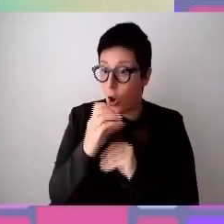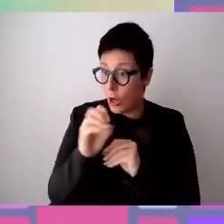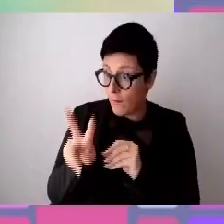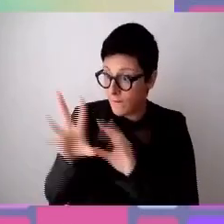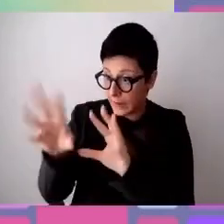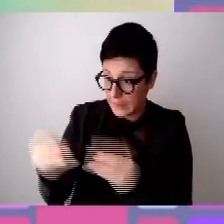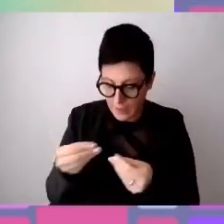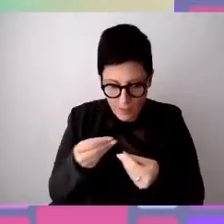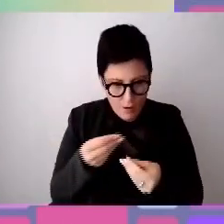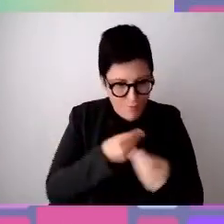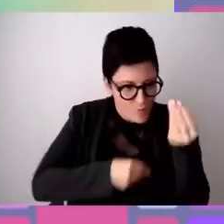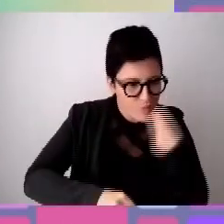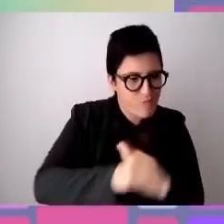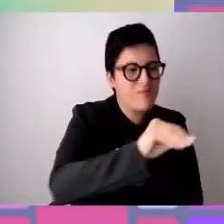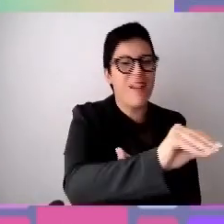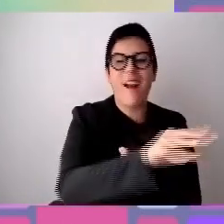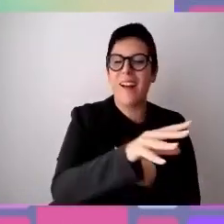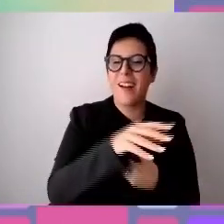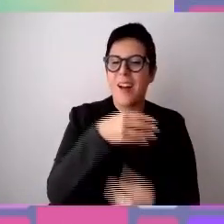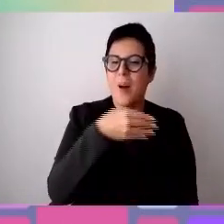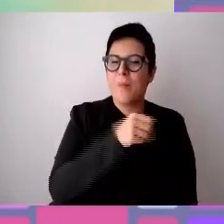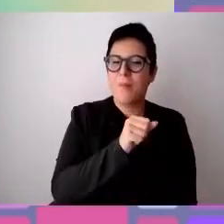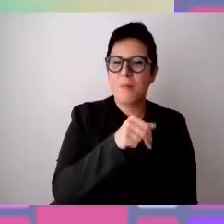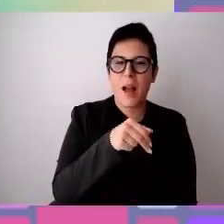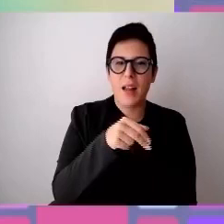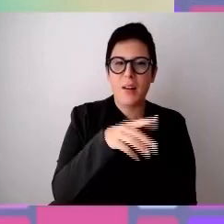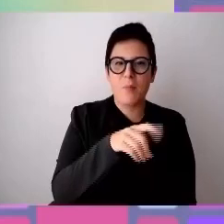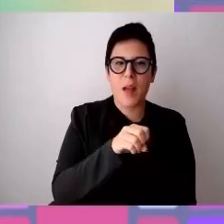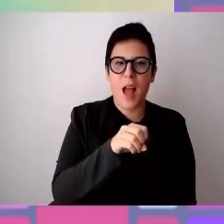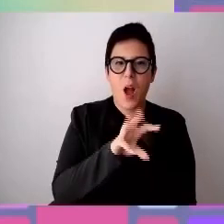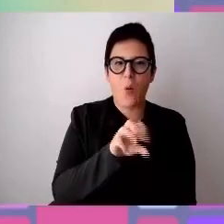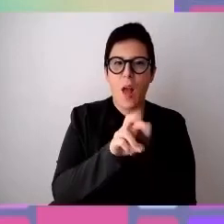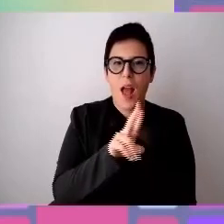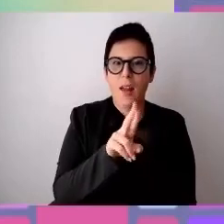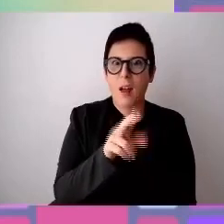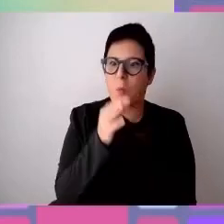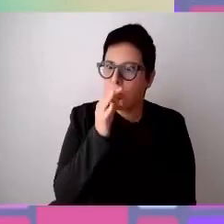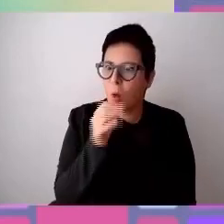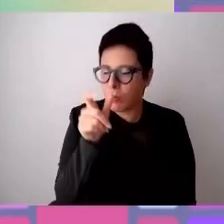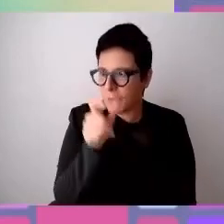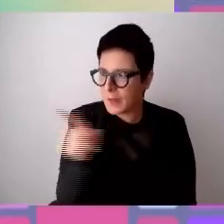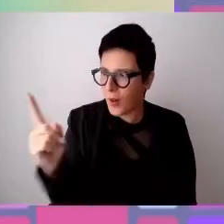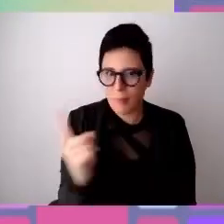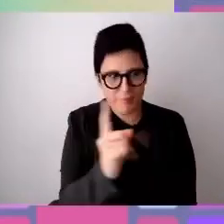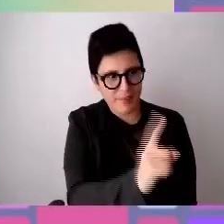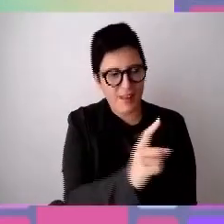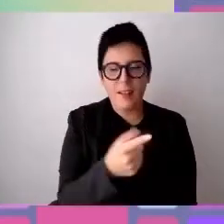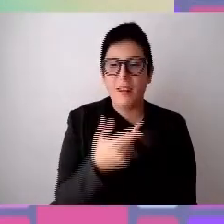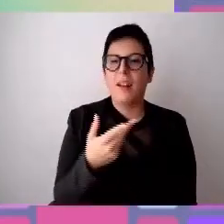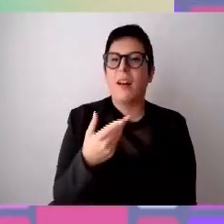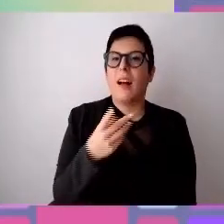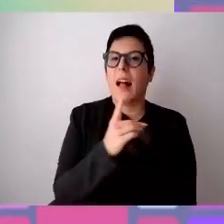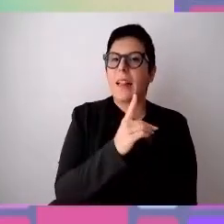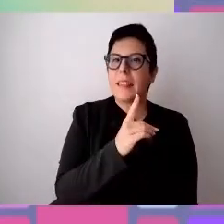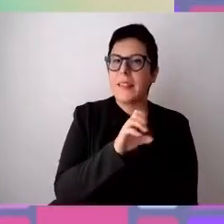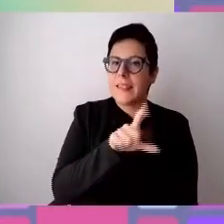inviare la persona all'onore del core di Manpower per far